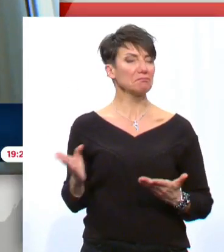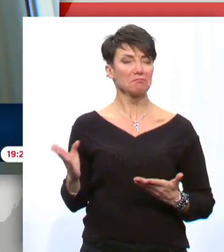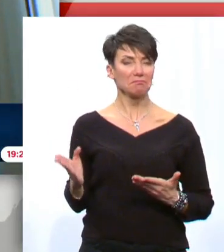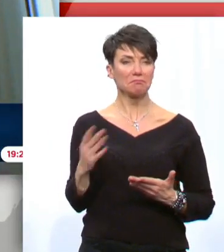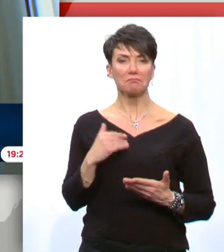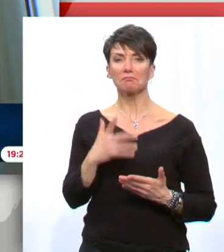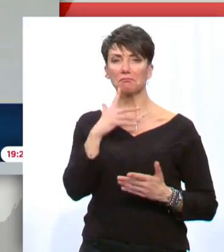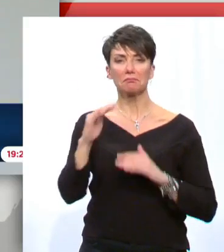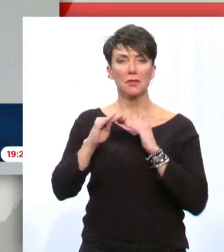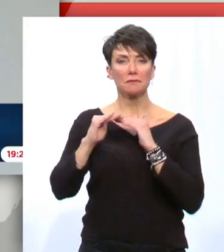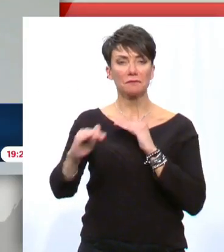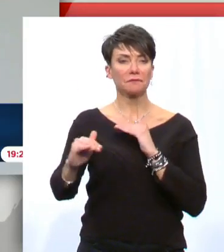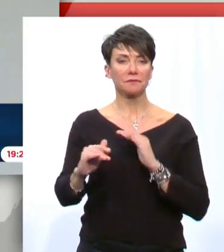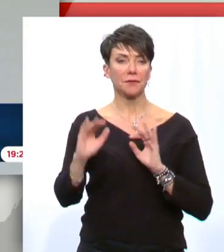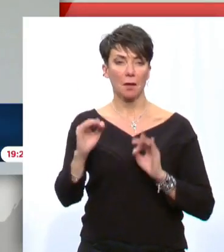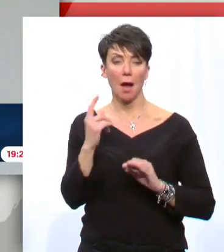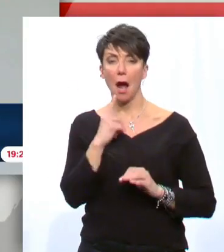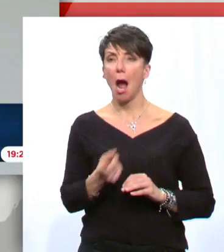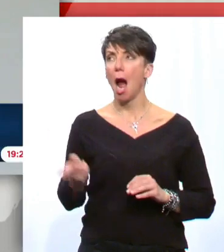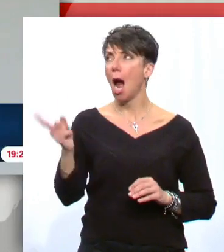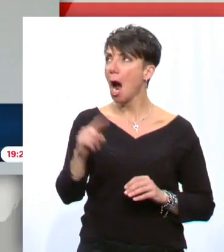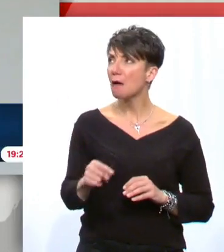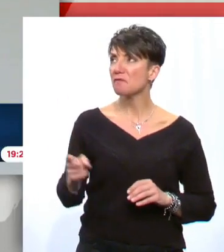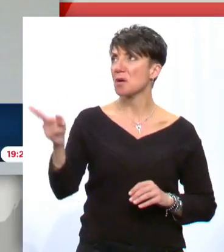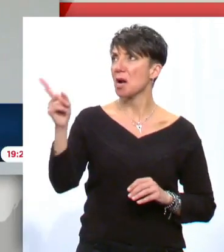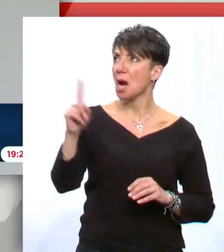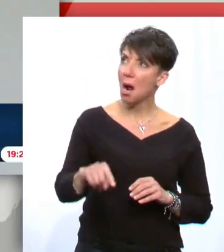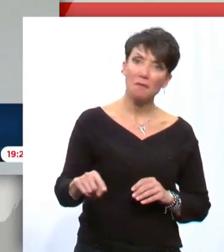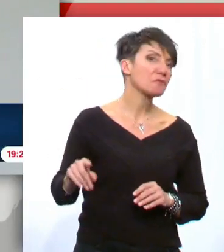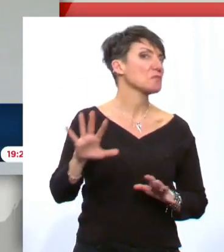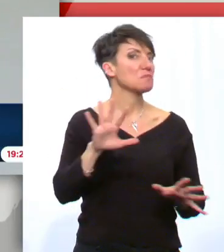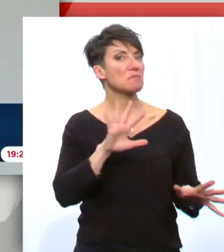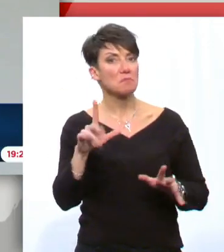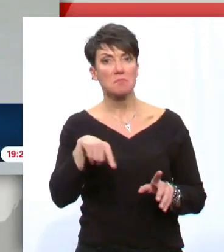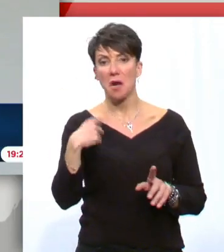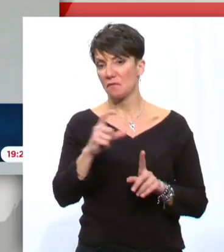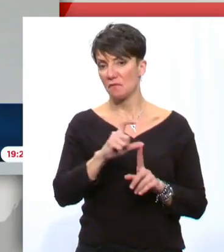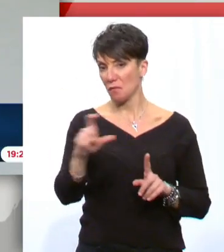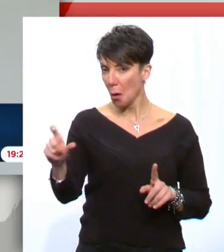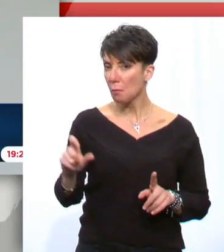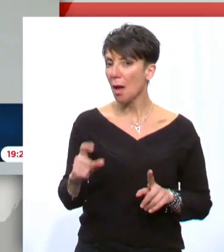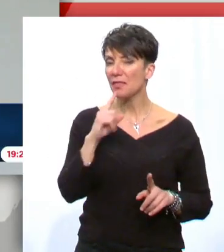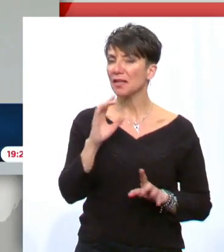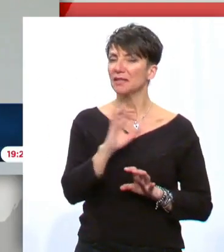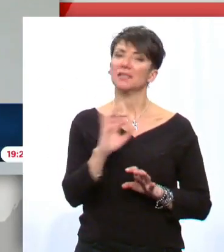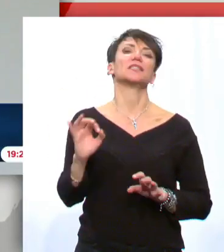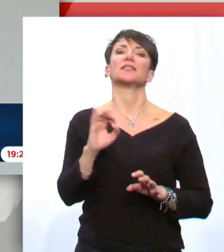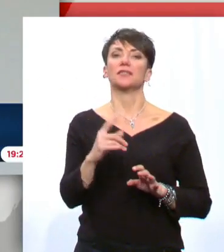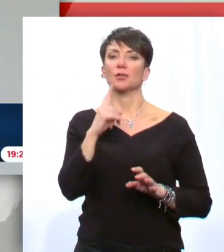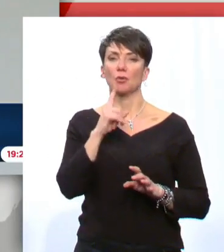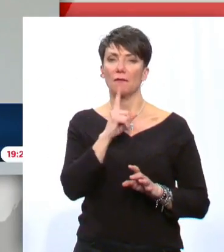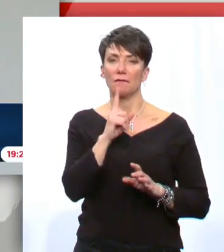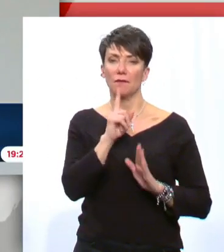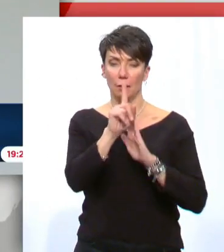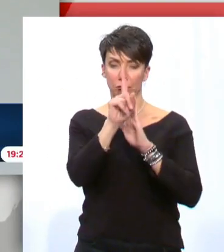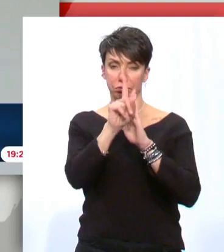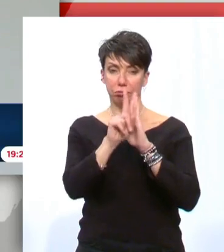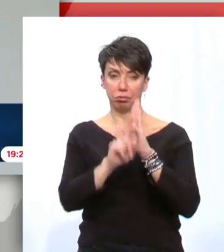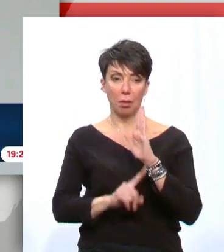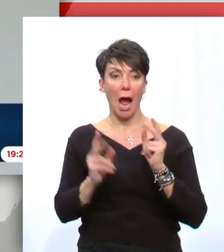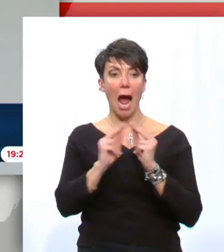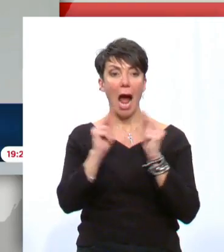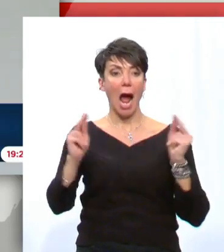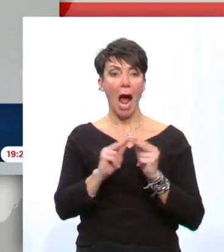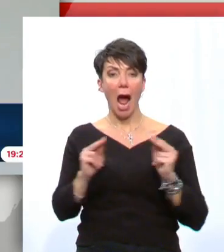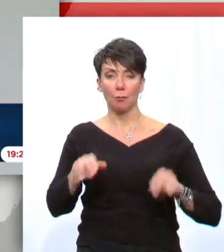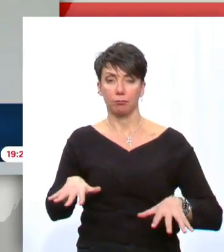φαινόμενο που είναι σταθερό. Μέσα στις επόμενες ημέρες, ίσως και την επόμενη εβδομάδα, κάποια βεροματικά χαμηλά που θα έχουν σαν αποτέλεσμα να ανεβάσουν